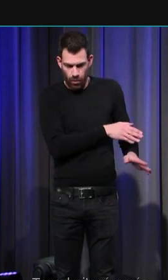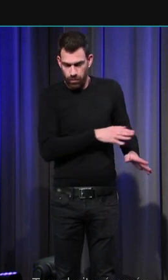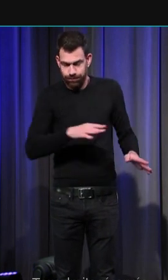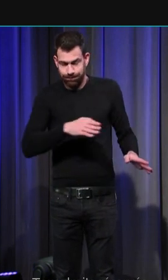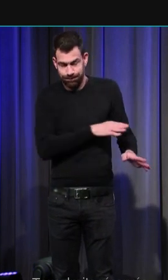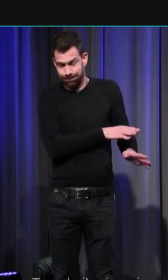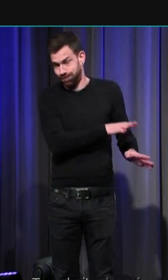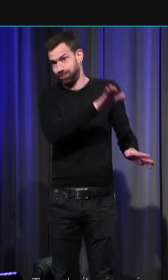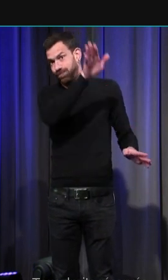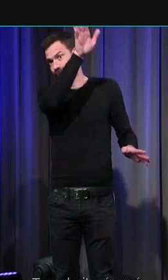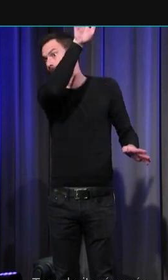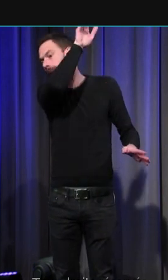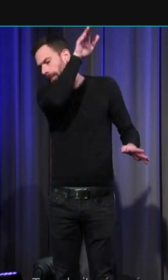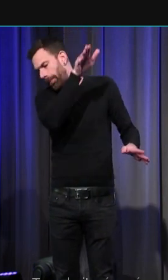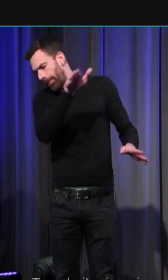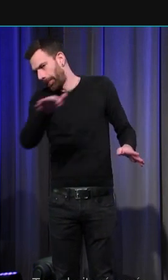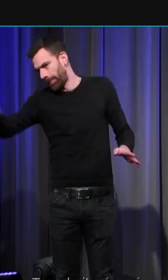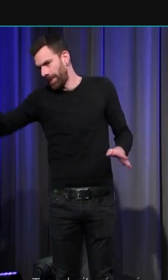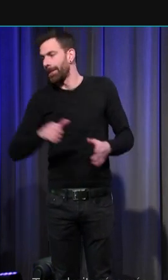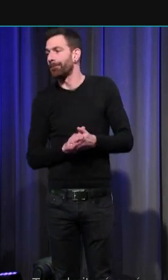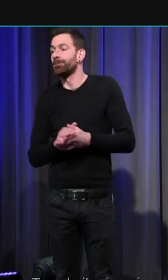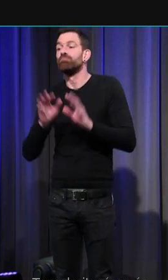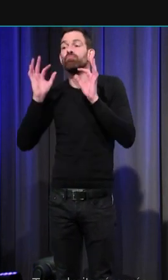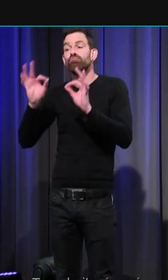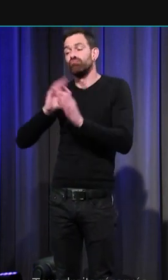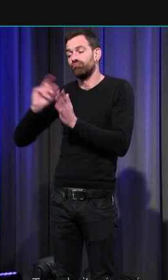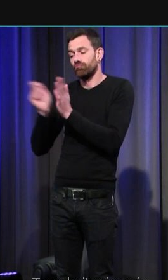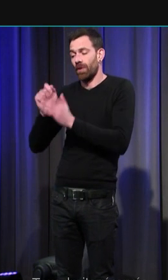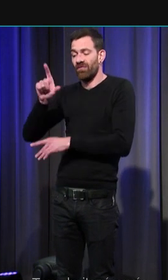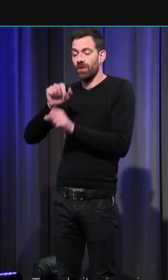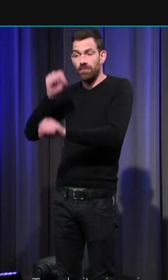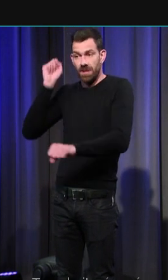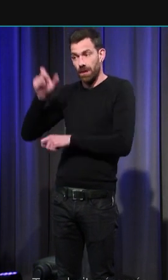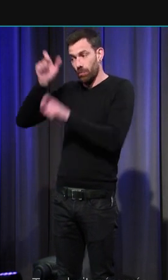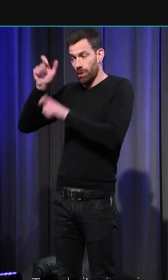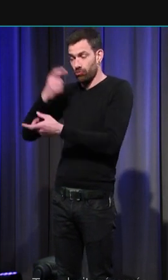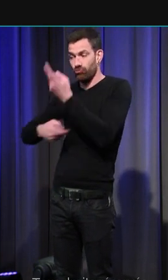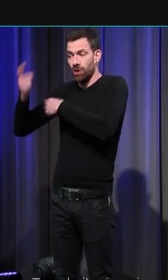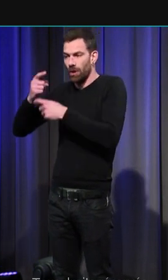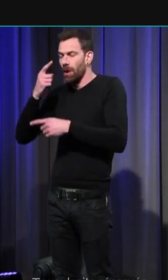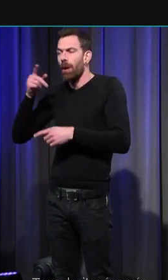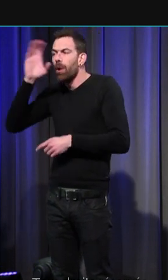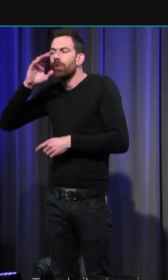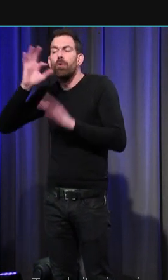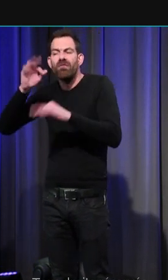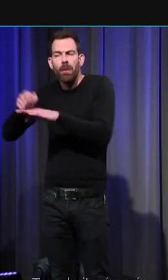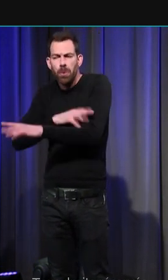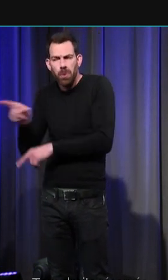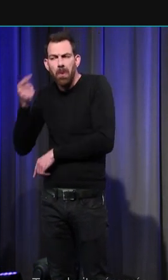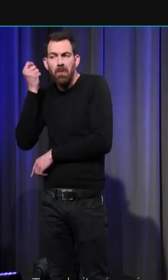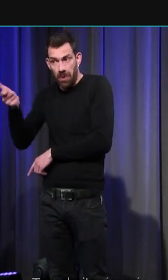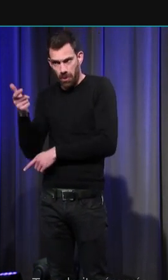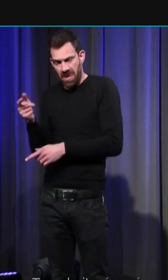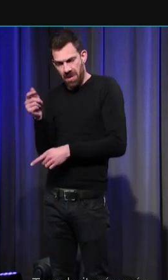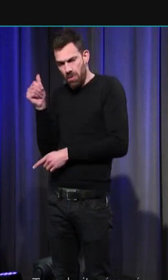long du XXe siècle, les historiens, souvent d'ailleurs peu nombreux encore à s'intéresser aux émotions, reprendront ce